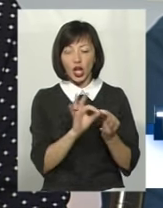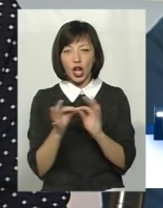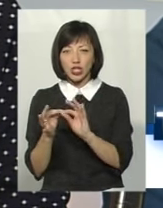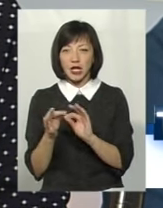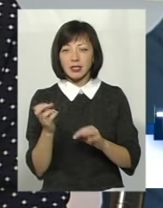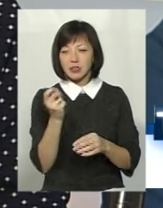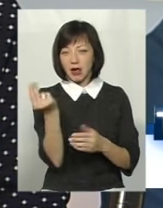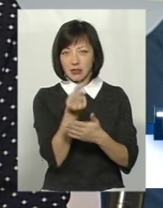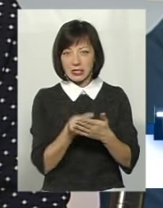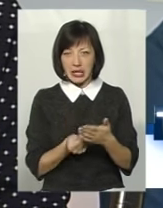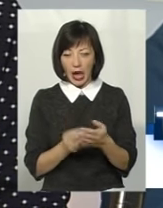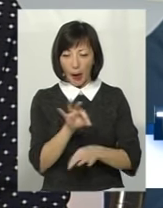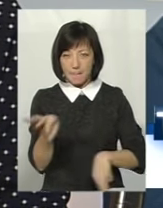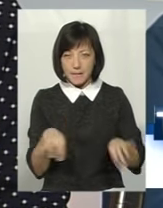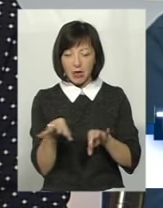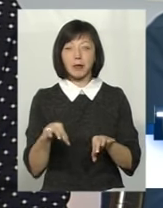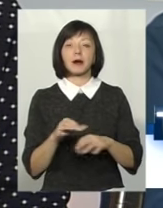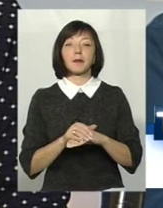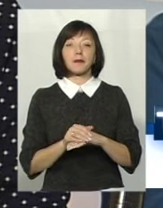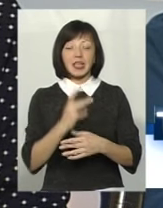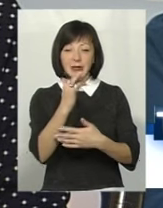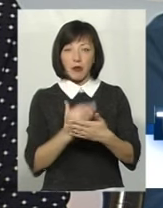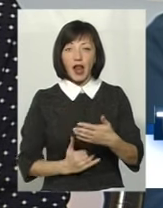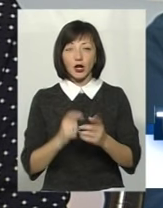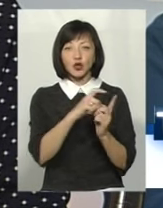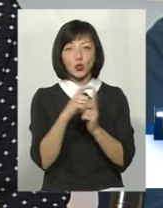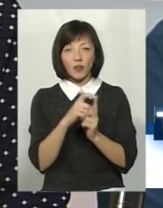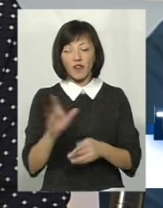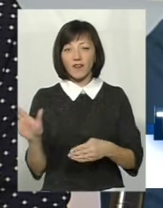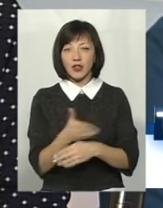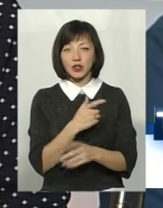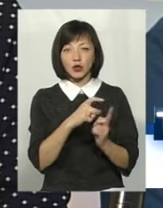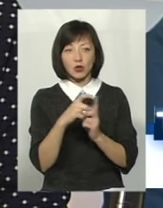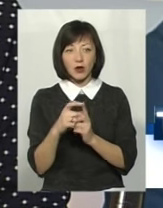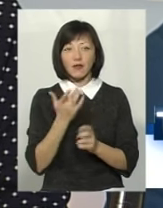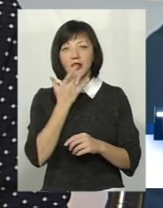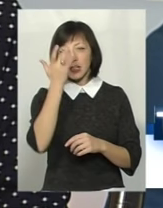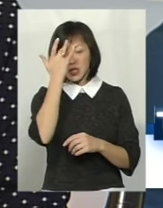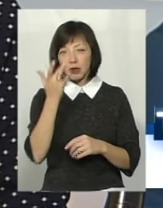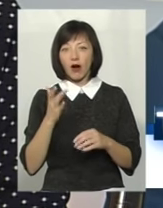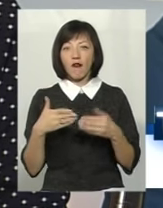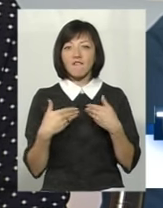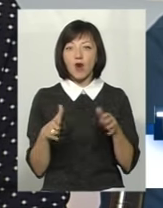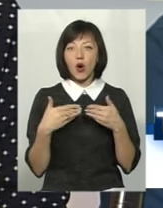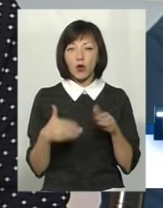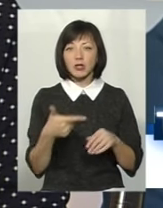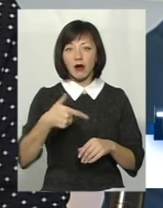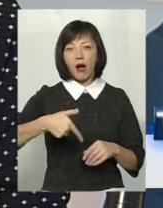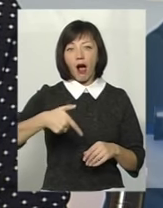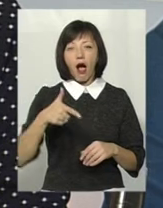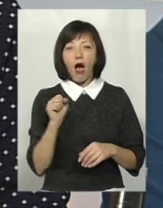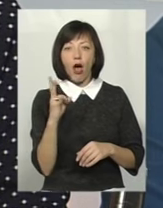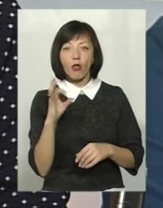графічними схемами. З переліку словникових слів вилучені слова. Влітку ворота, ганок, ґрунт,